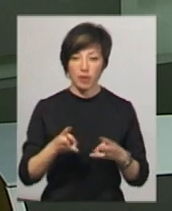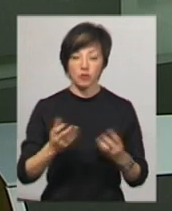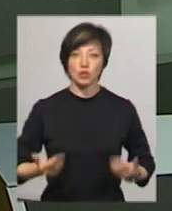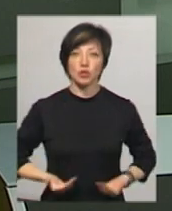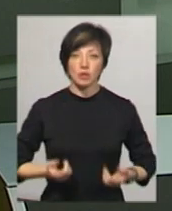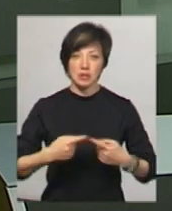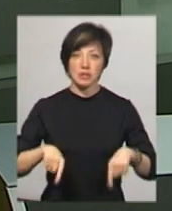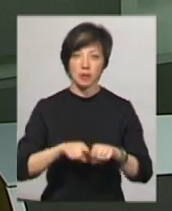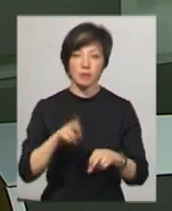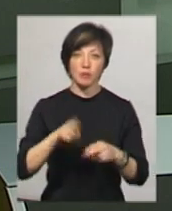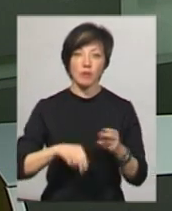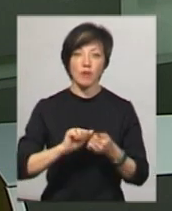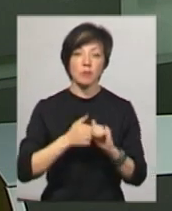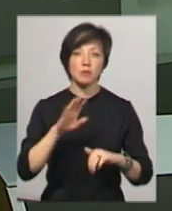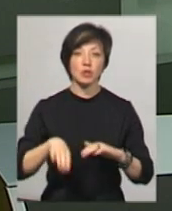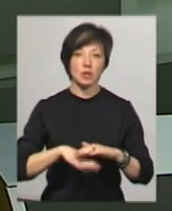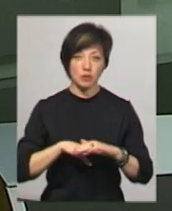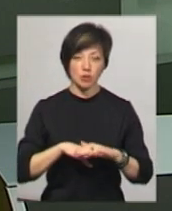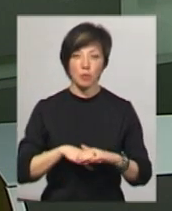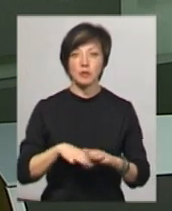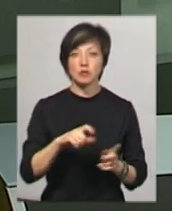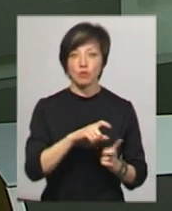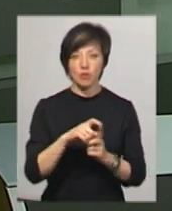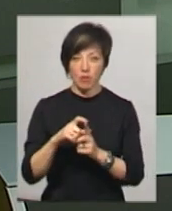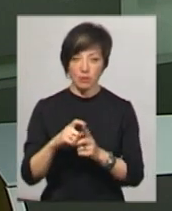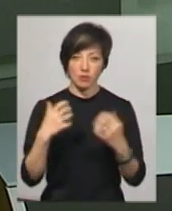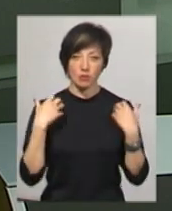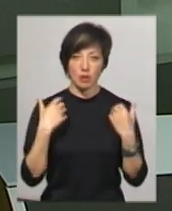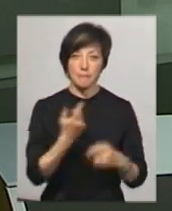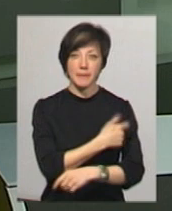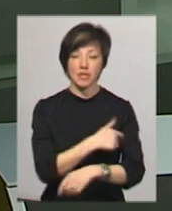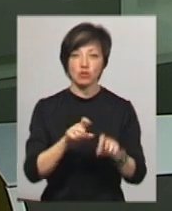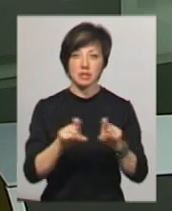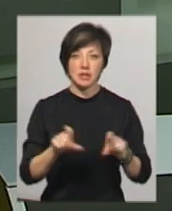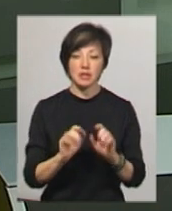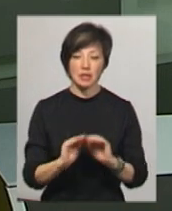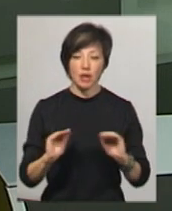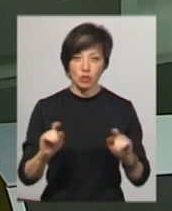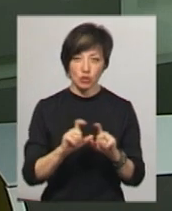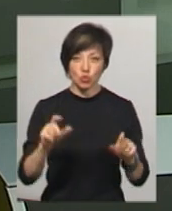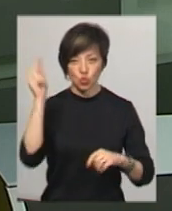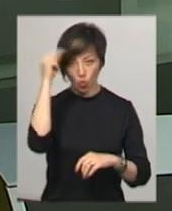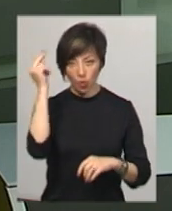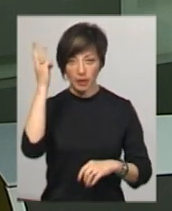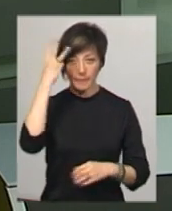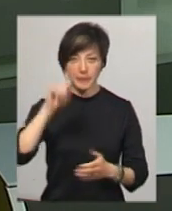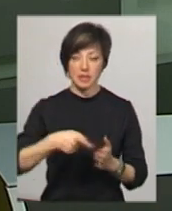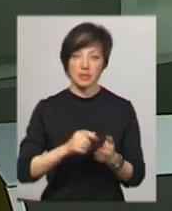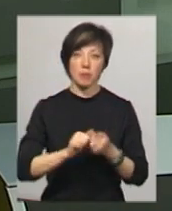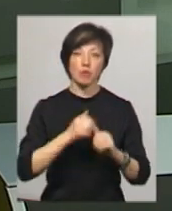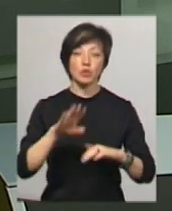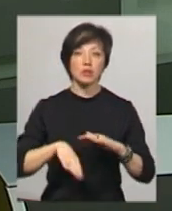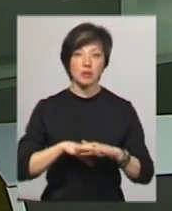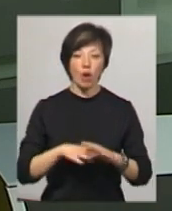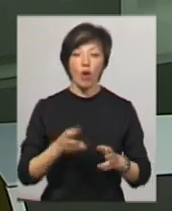житловий сектор припинили в Кам'янці-Подільському. За словами Сергія Дашковського, медичні заклади, дитячі садочки та школи Хмельницького та Кам'янця